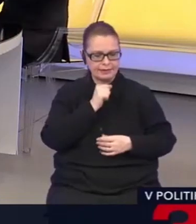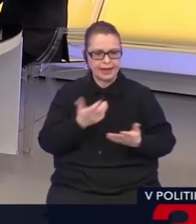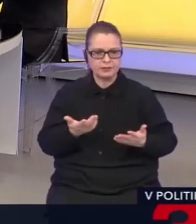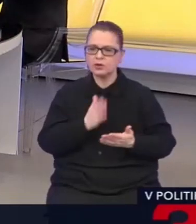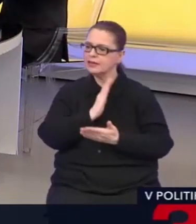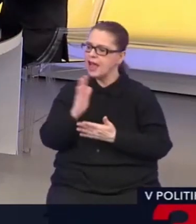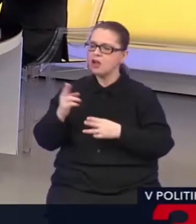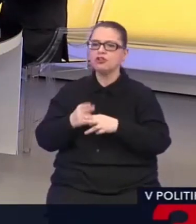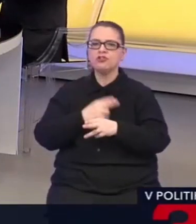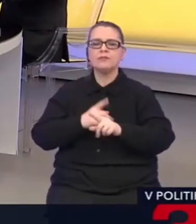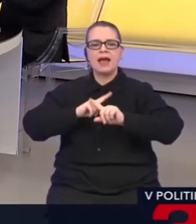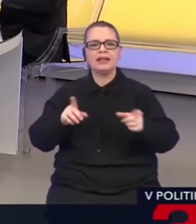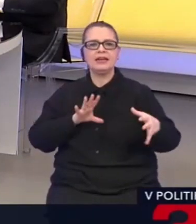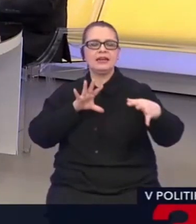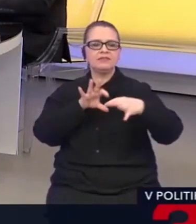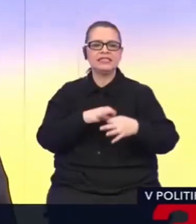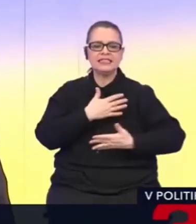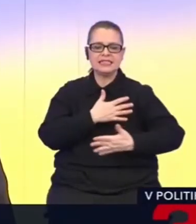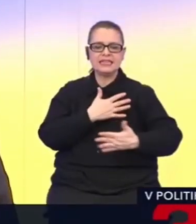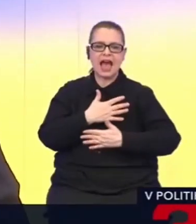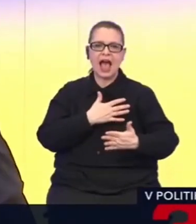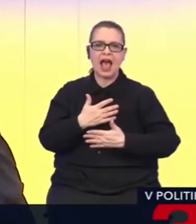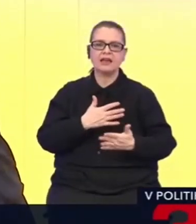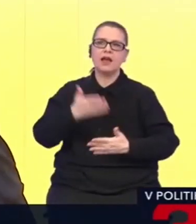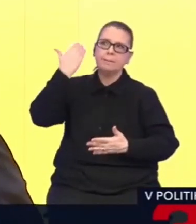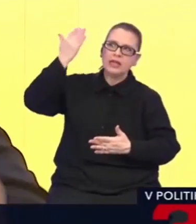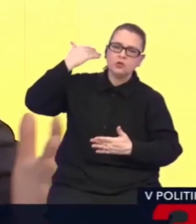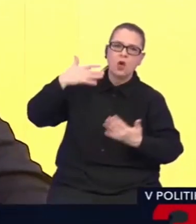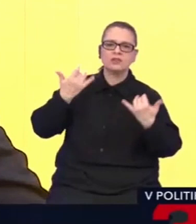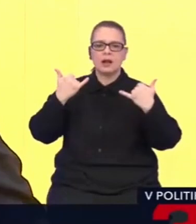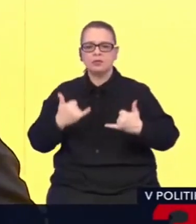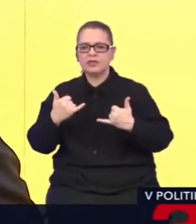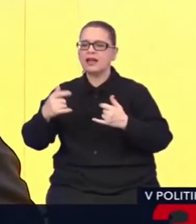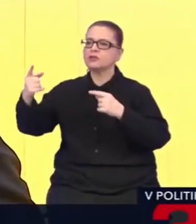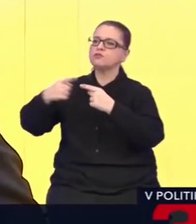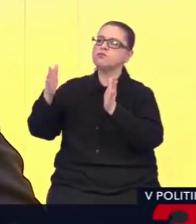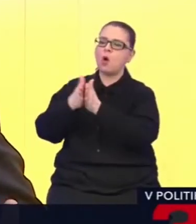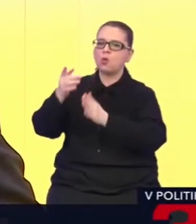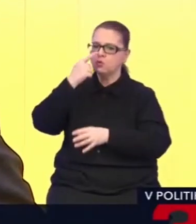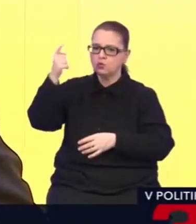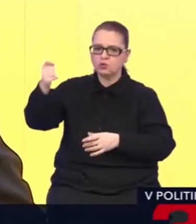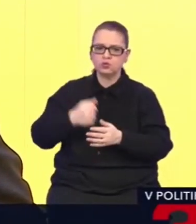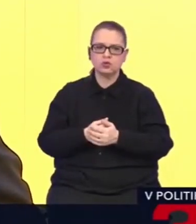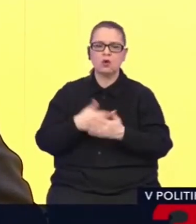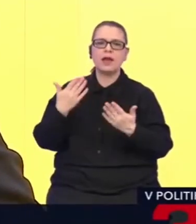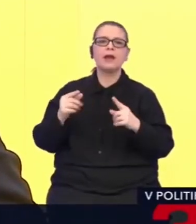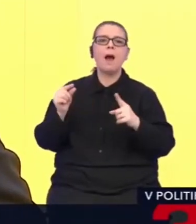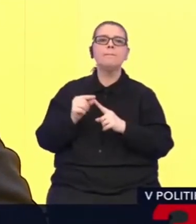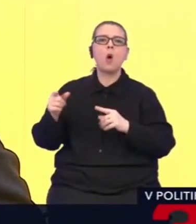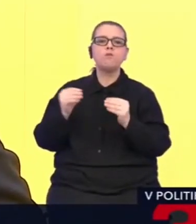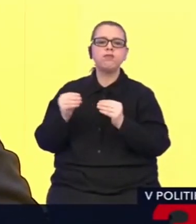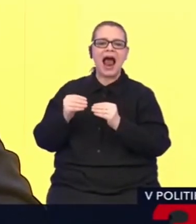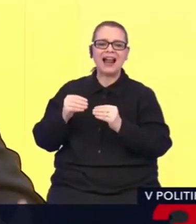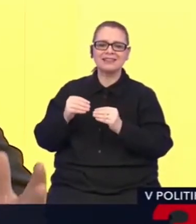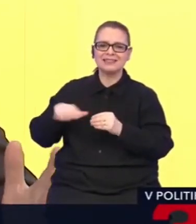vzťah, či už historicky alebo súčasne trvá s Ruskou federáciou. My sa nemôžeme porovnávať s pobaldskými krajinami, kde historické vzťahy sú veľmi zlé